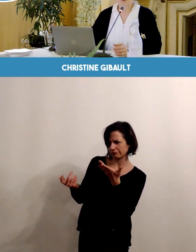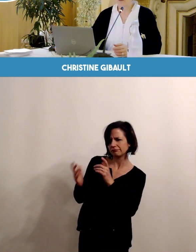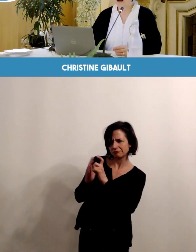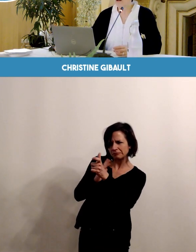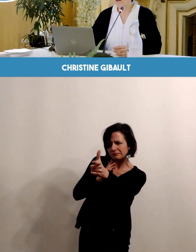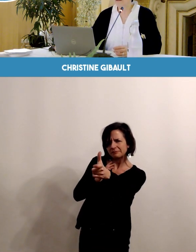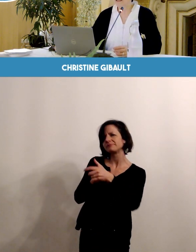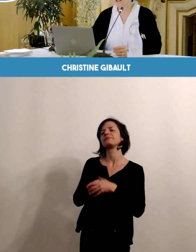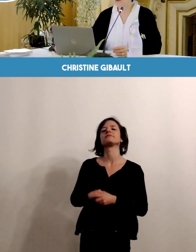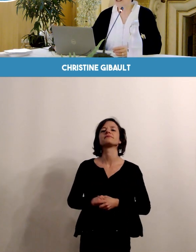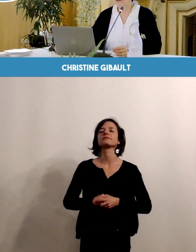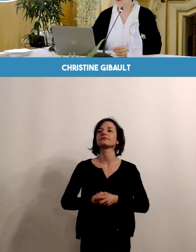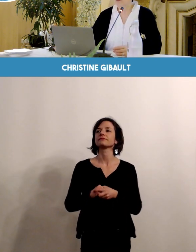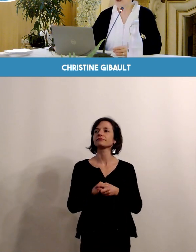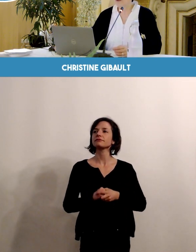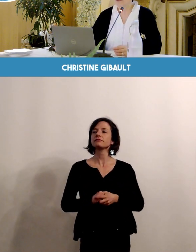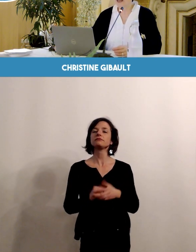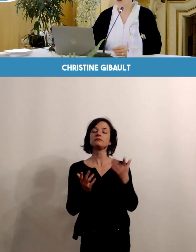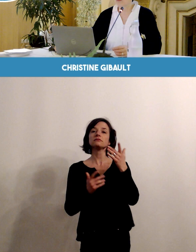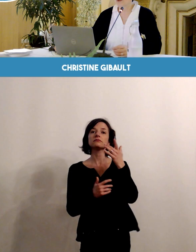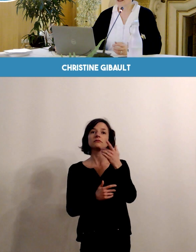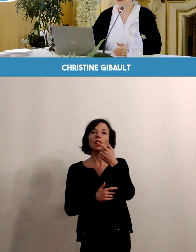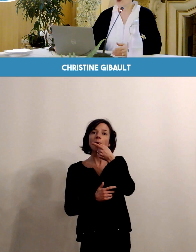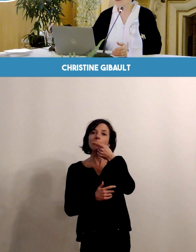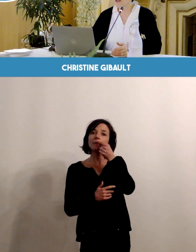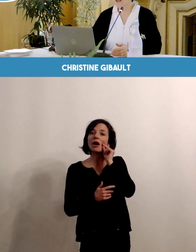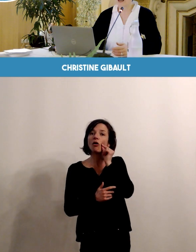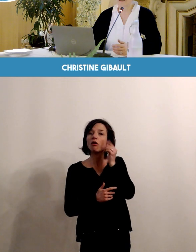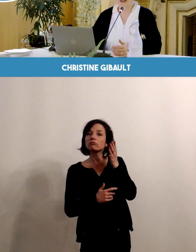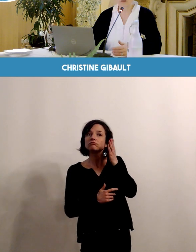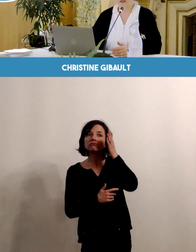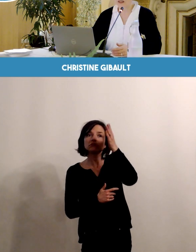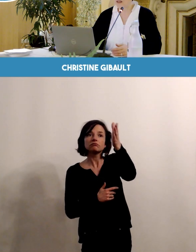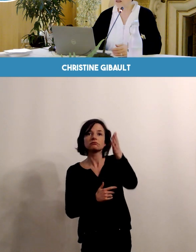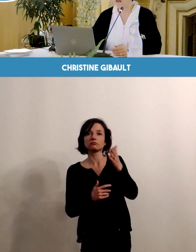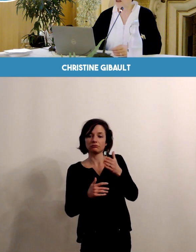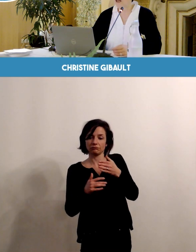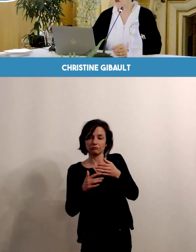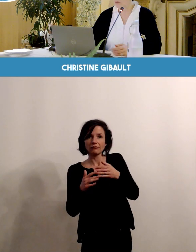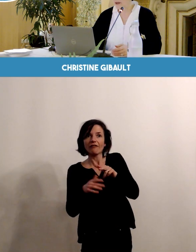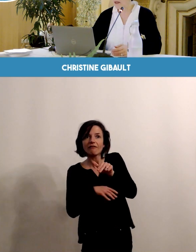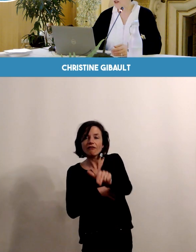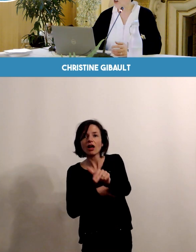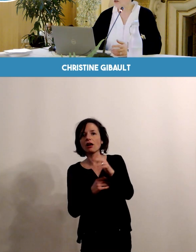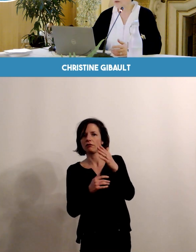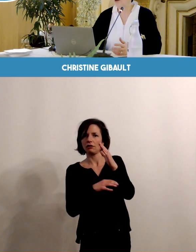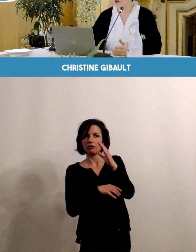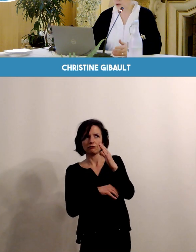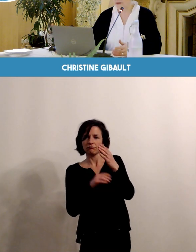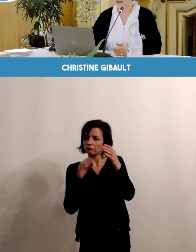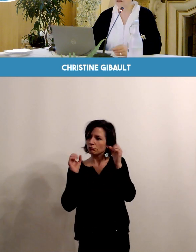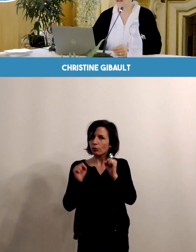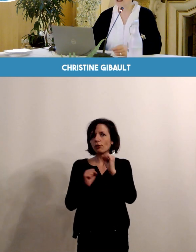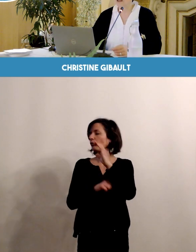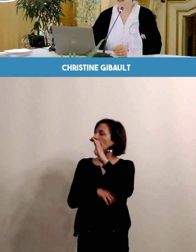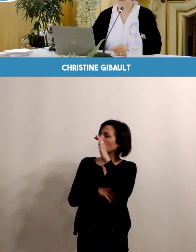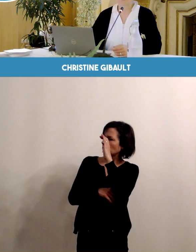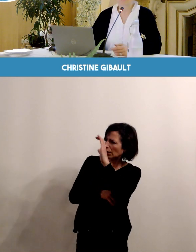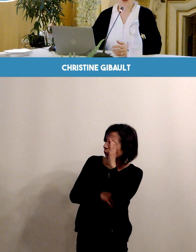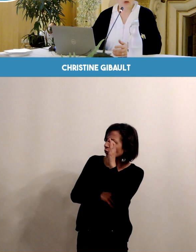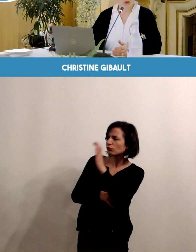Alors, futurs parents, des dispositifs complémentaires pour s'informer, être écoutés, accompagnés, orientés,